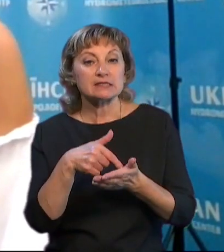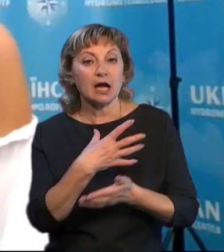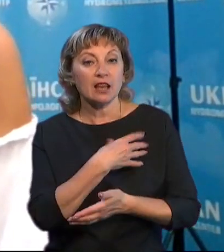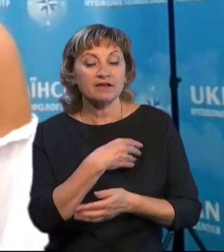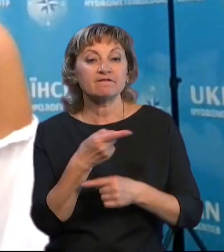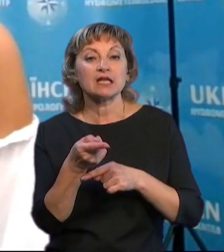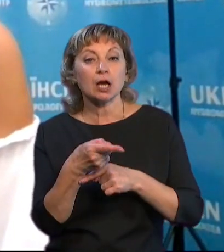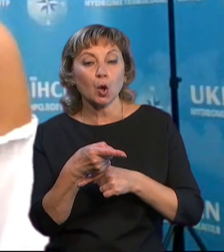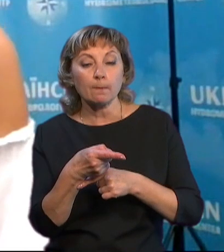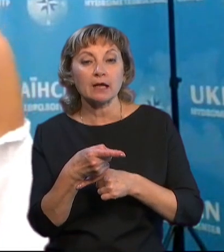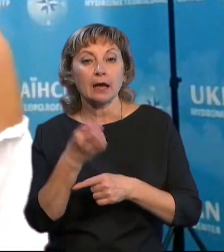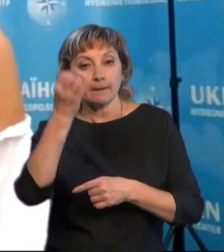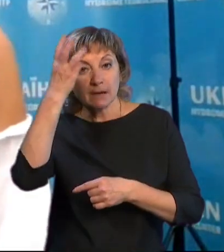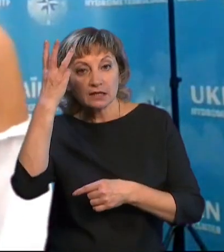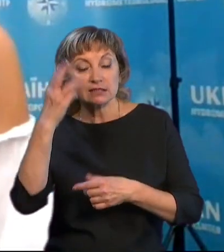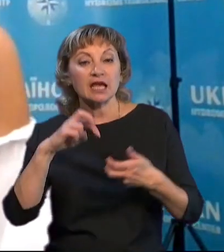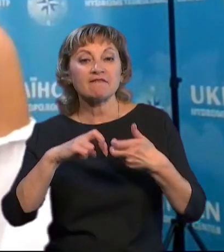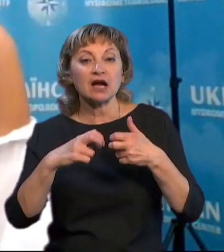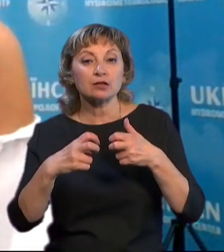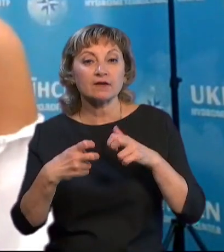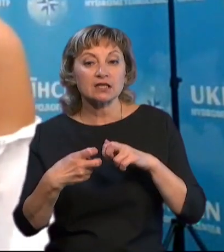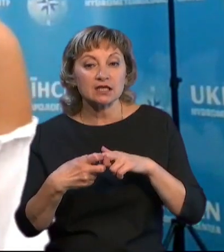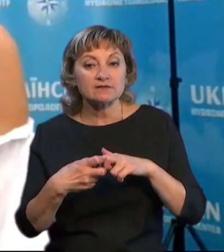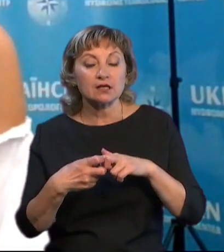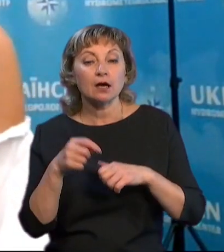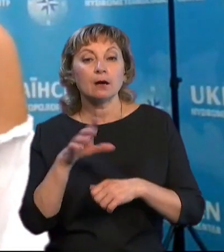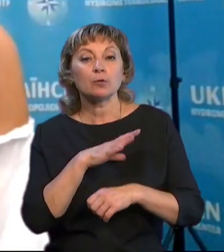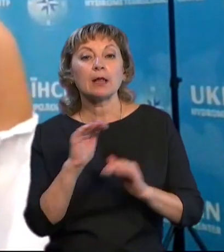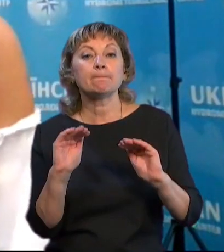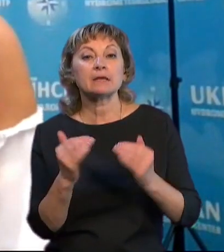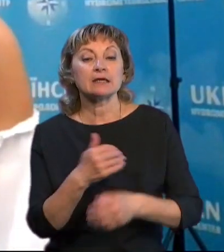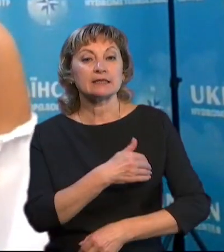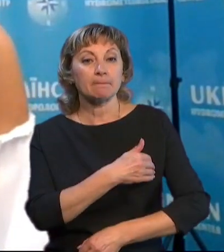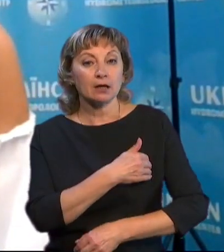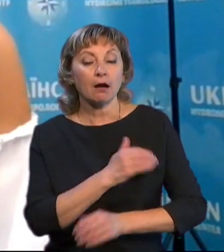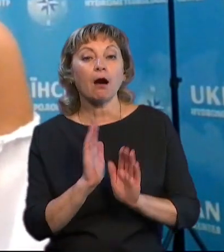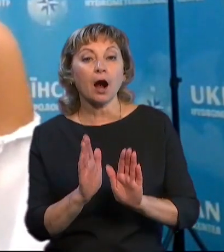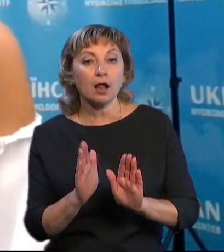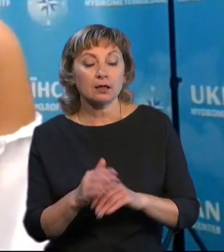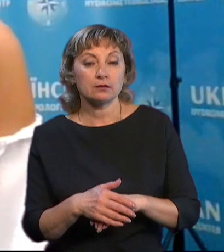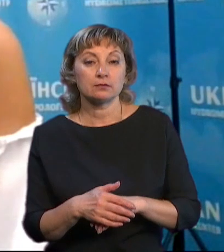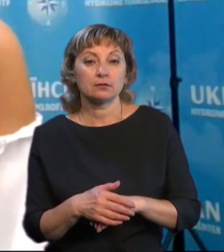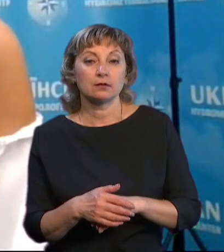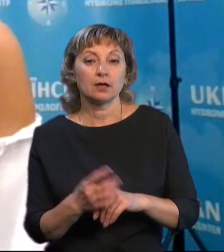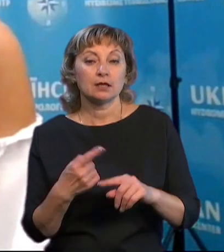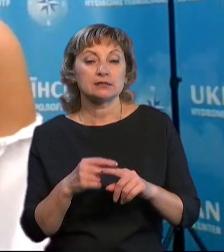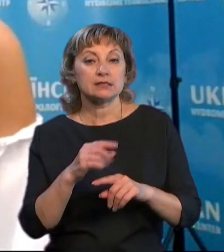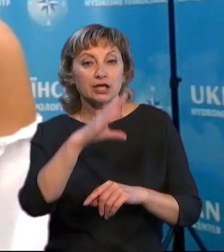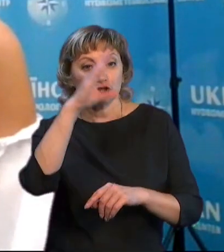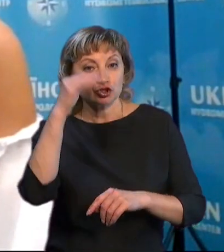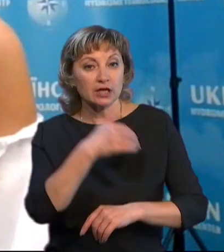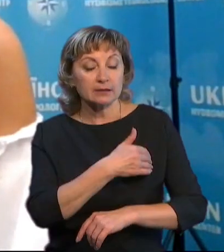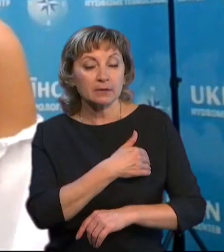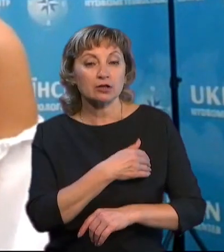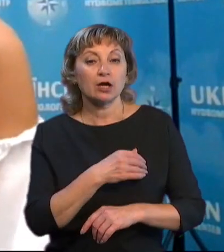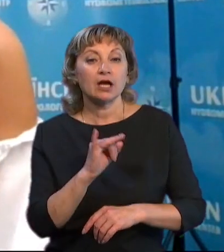Тернопіль, Хмельницький, Івано-Франківськ, там була мінімальна температура, але це нічна температура,